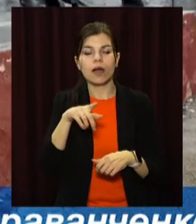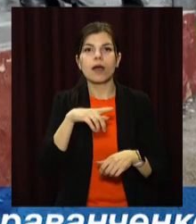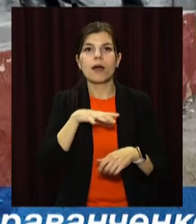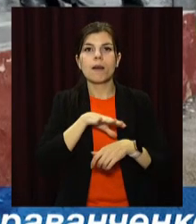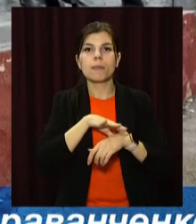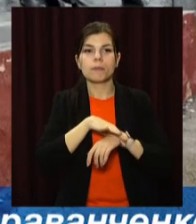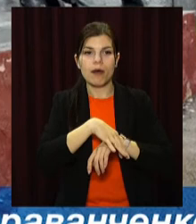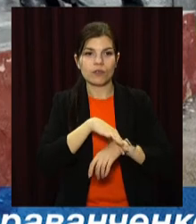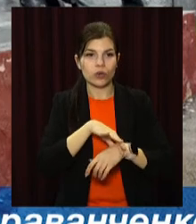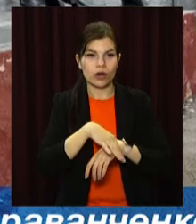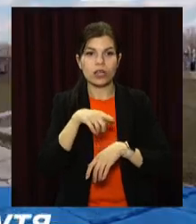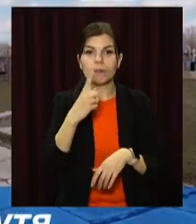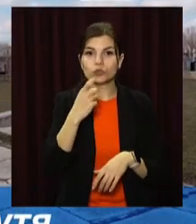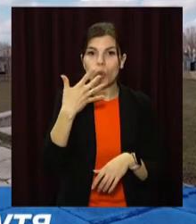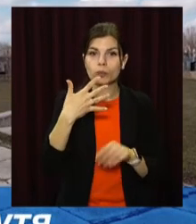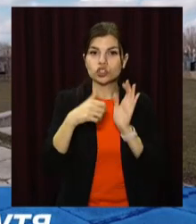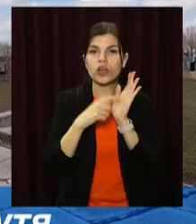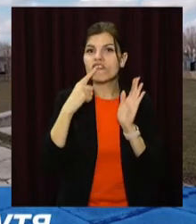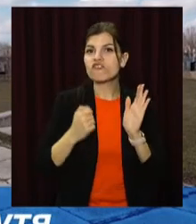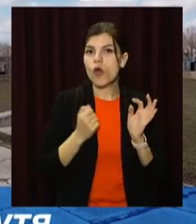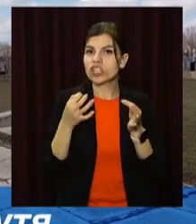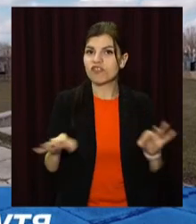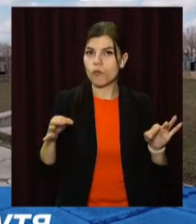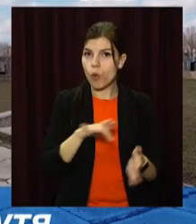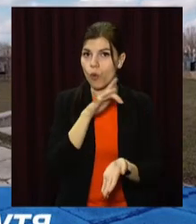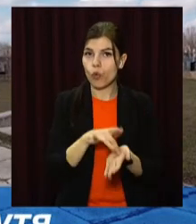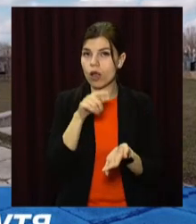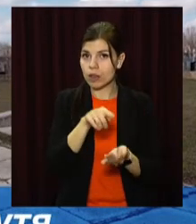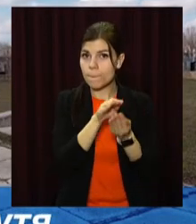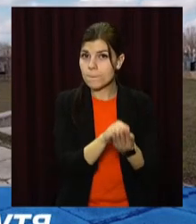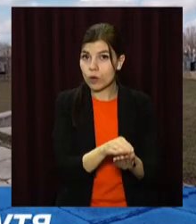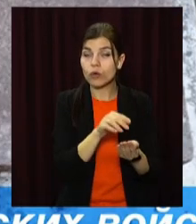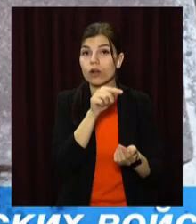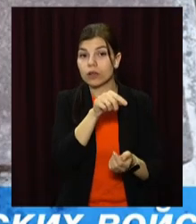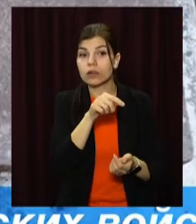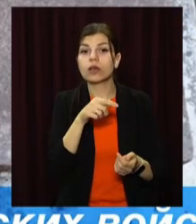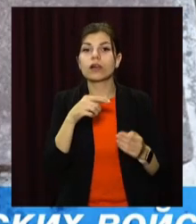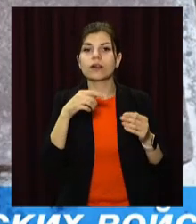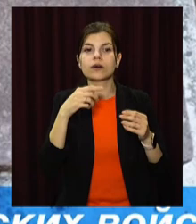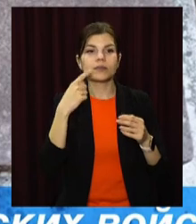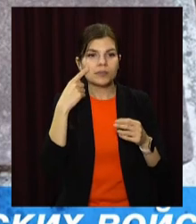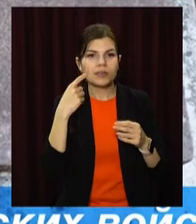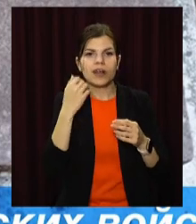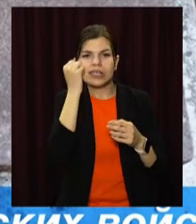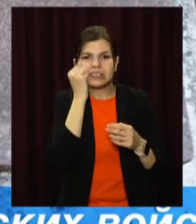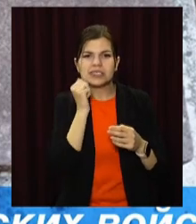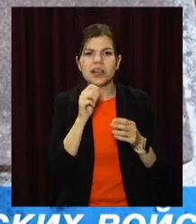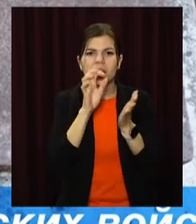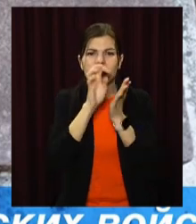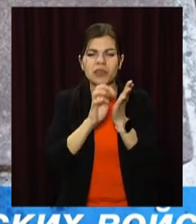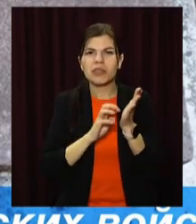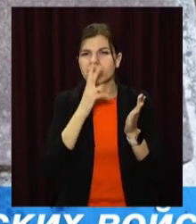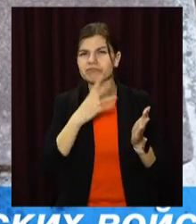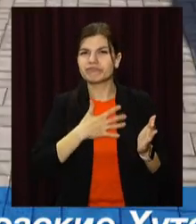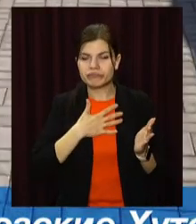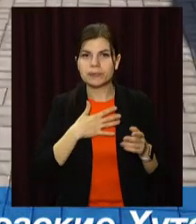Там поховані 156 воїнів-визволителів міста. Оновили меморіальні таблички на «Кургані Слави» та «Братській могилі» в